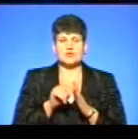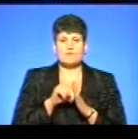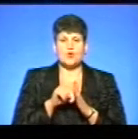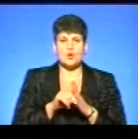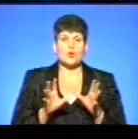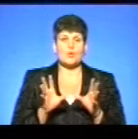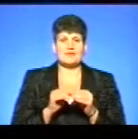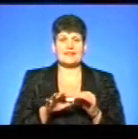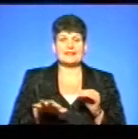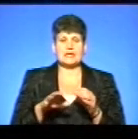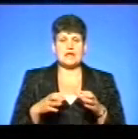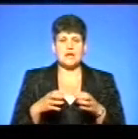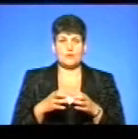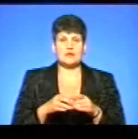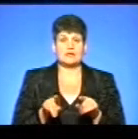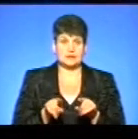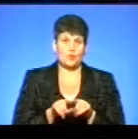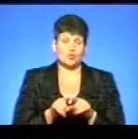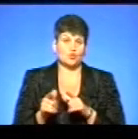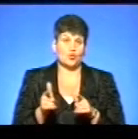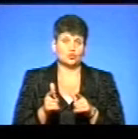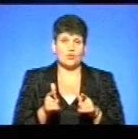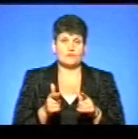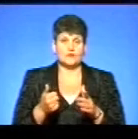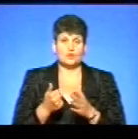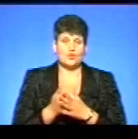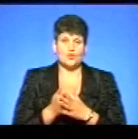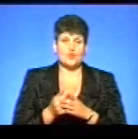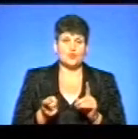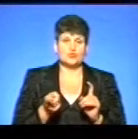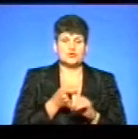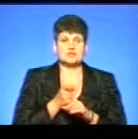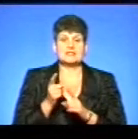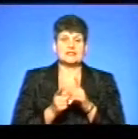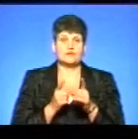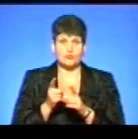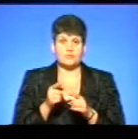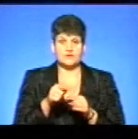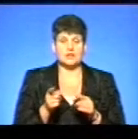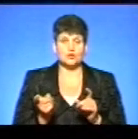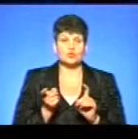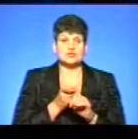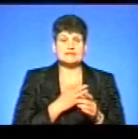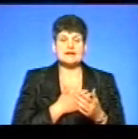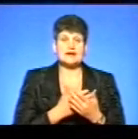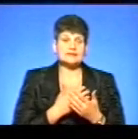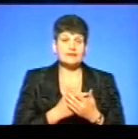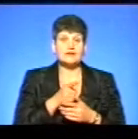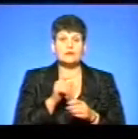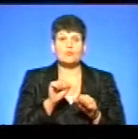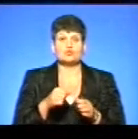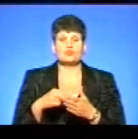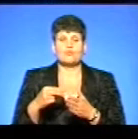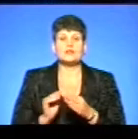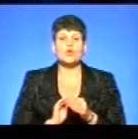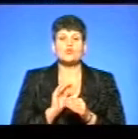територіальних громад, які також готові, скажімо так, долучитися до реформи, і вони долучаються активно, але вони можуть закупити